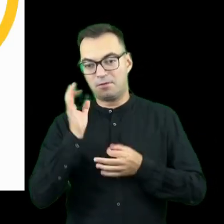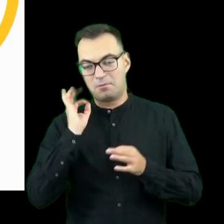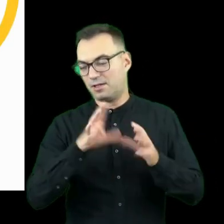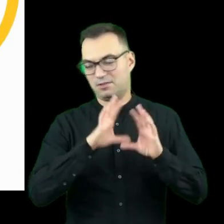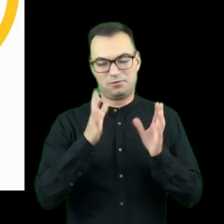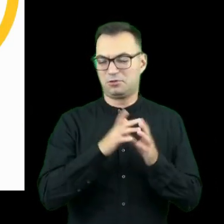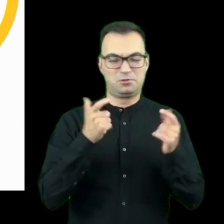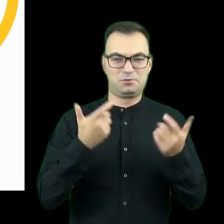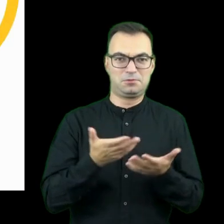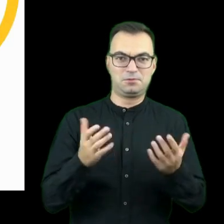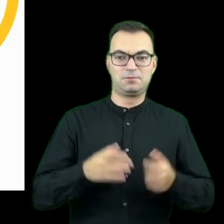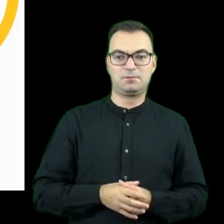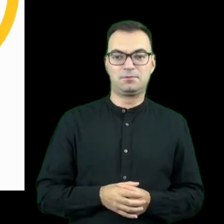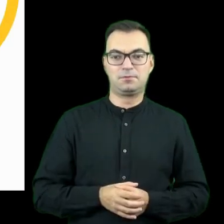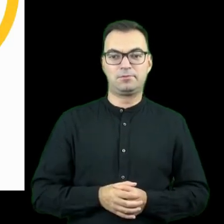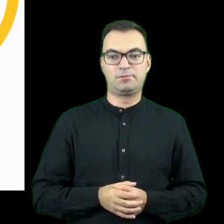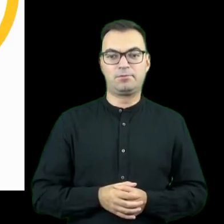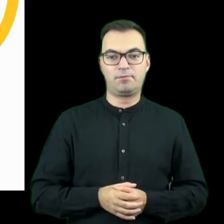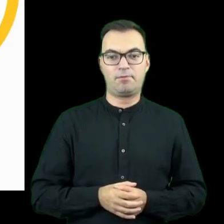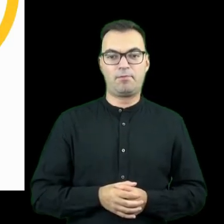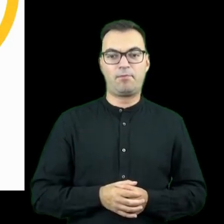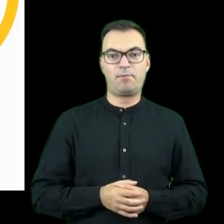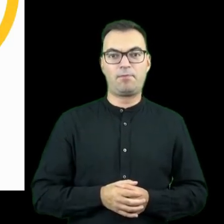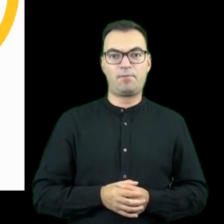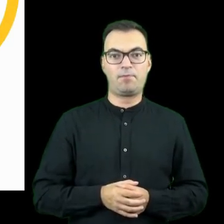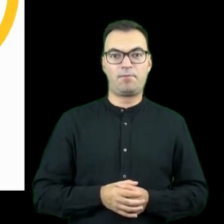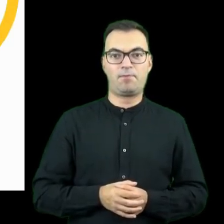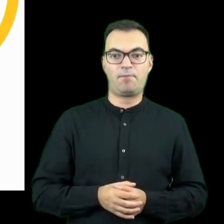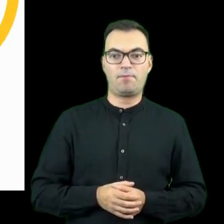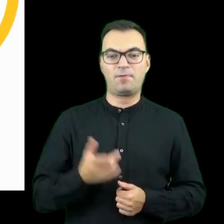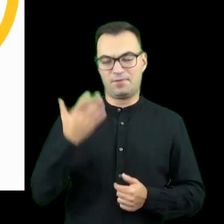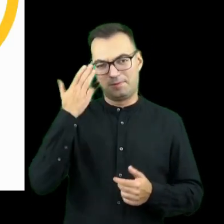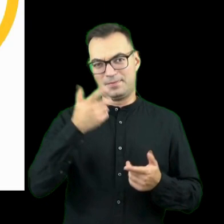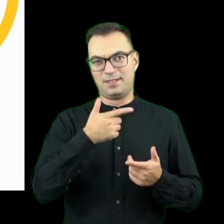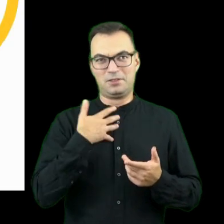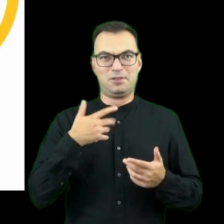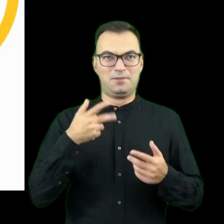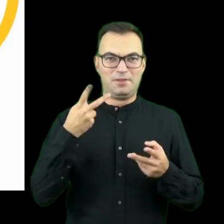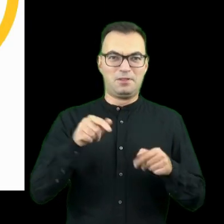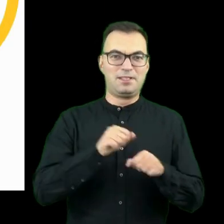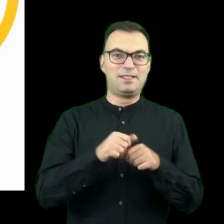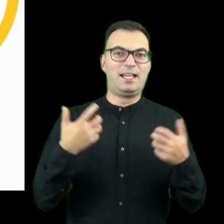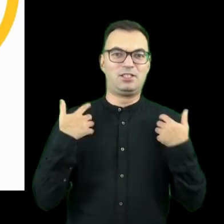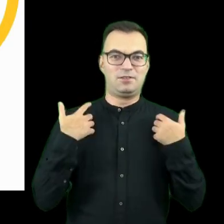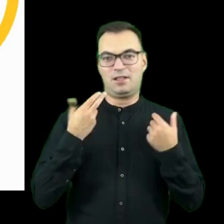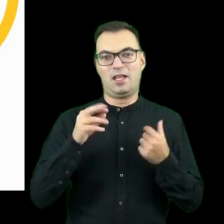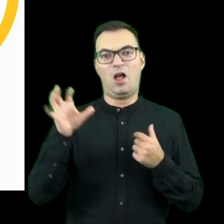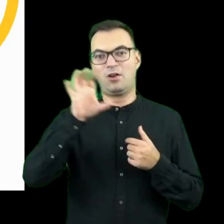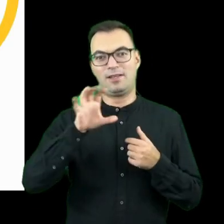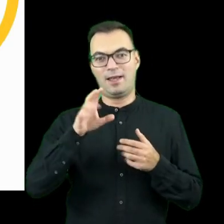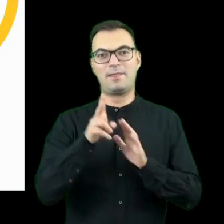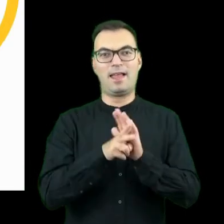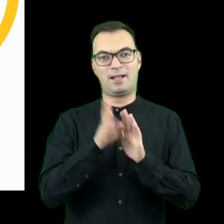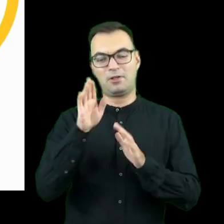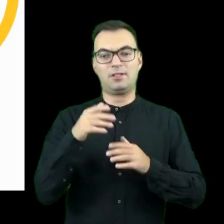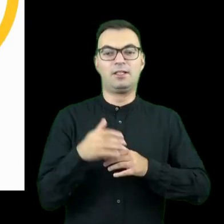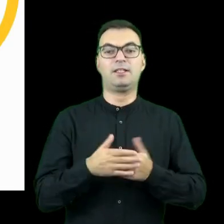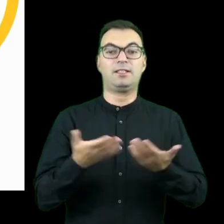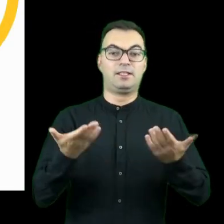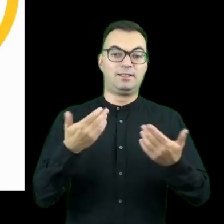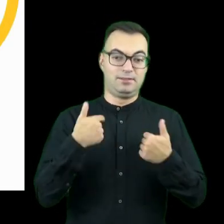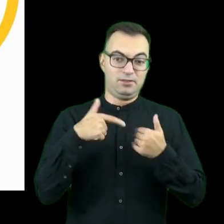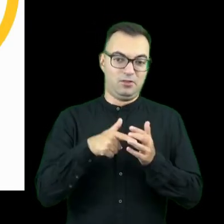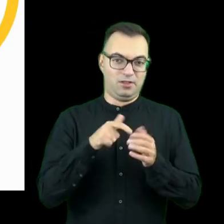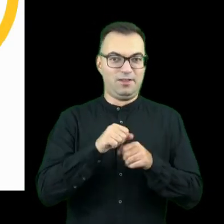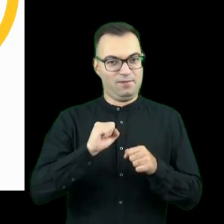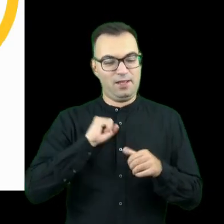Zakładam, że tak naprawdę to, że jesteśmy tutaj na żywo, a nie oglądamy nagranie, daje możliwości. I zachęcam